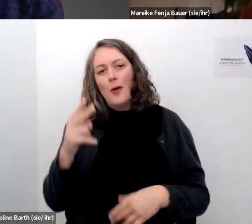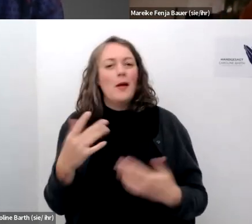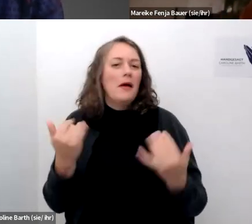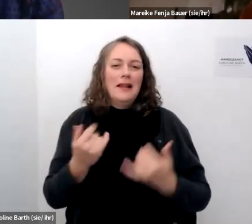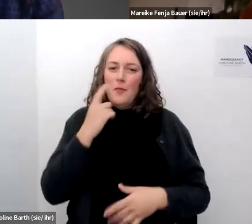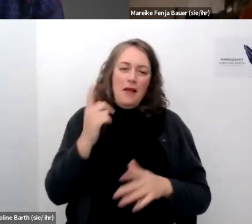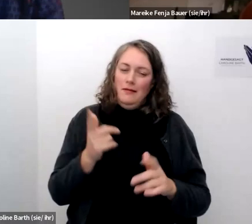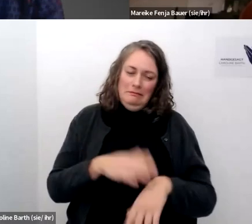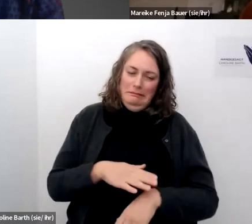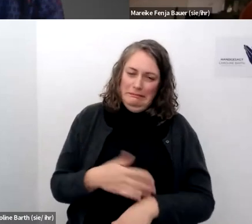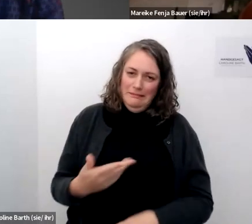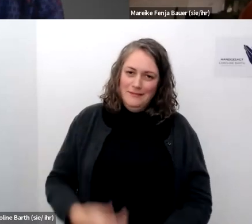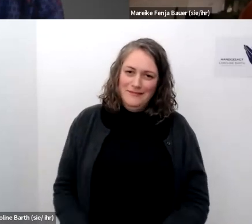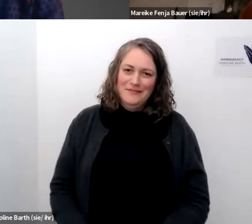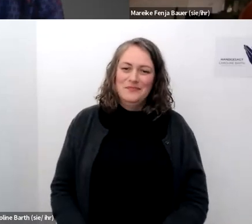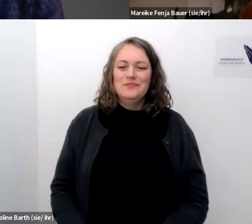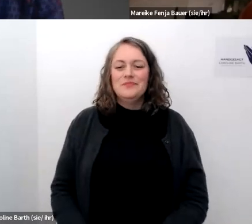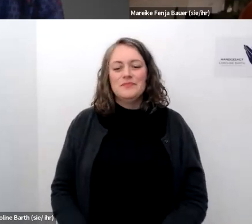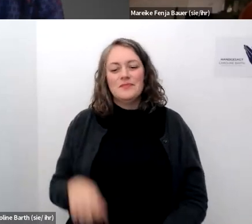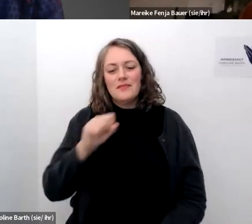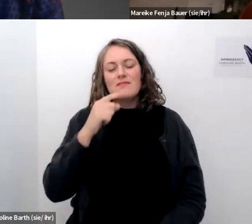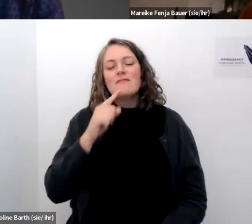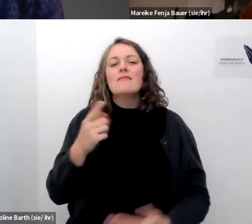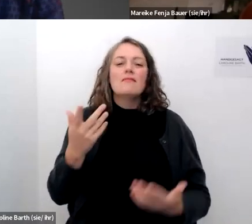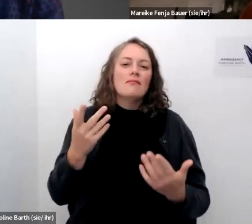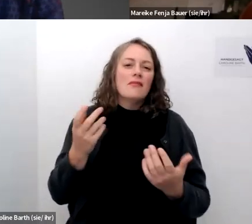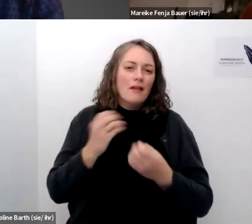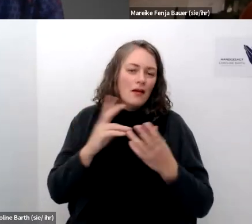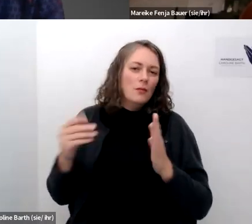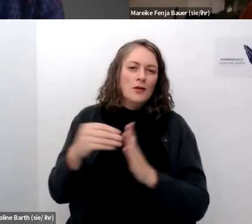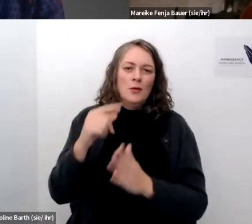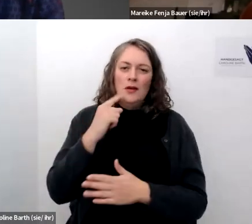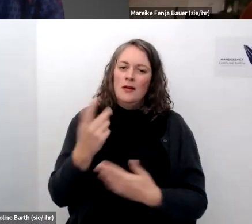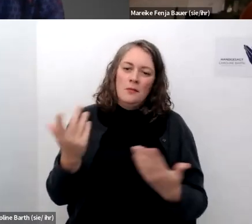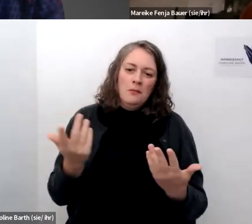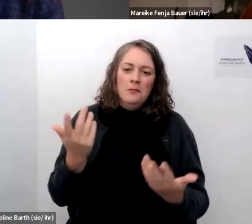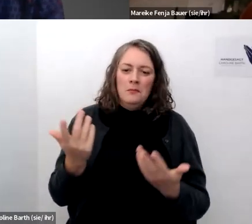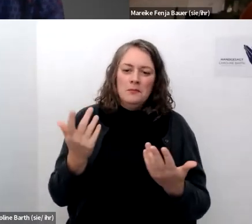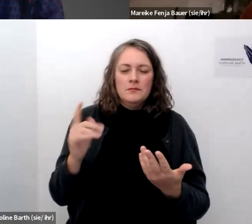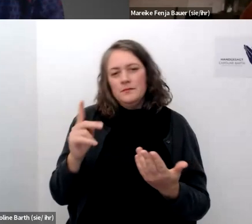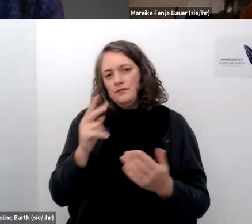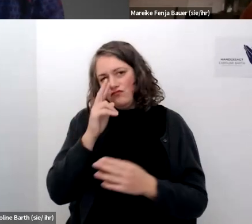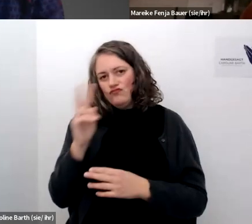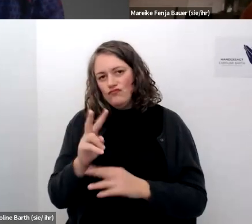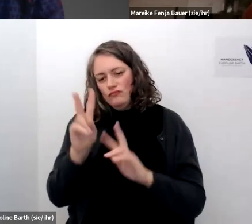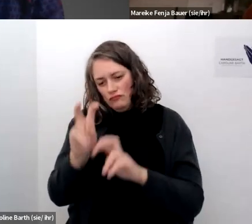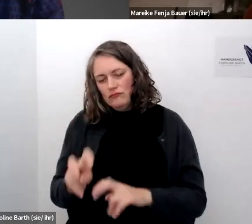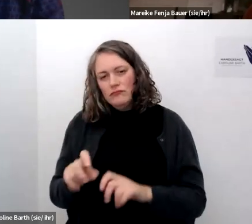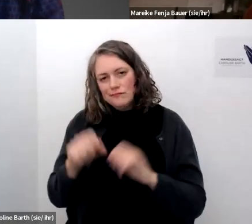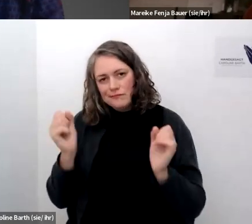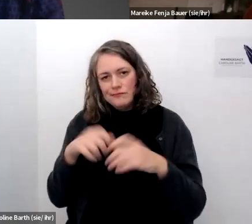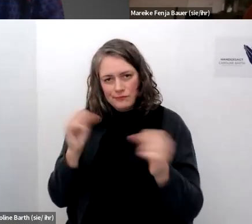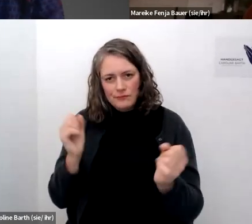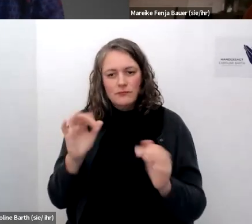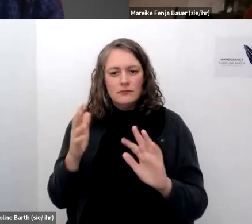ok aber da vielleicht auch noch mal ein hinweis wie du sagst noch mal genau da expliziter reinzuschauen und vielleicht